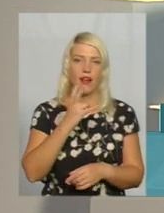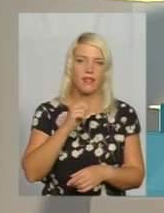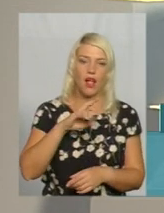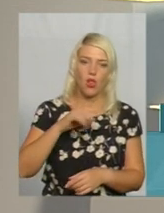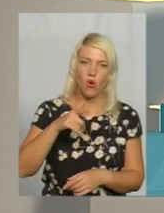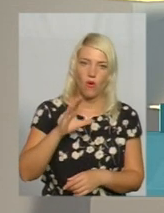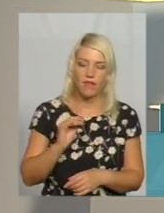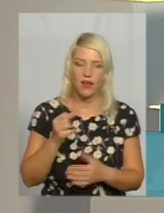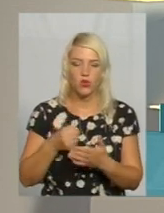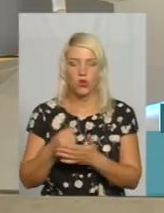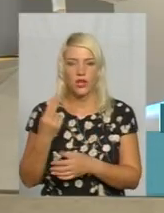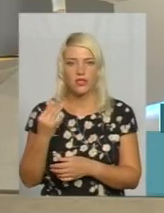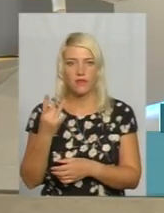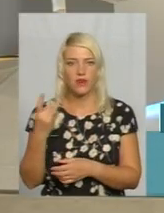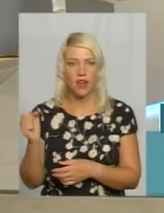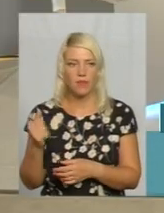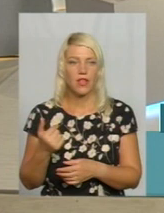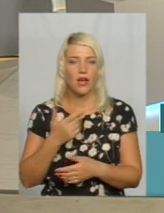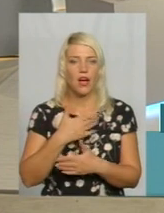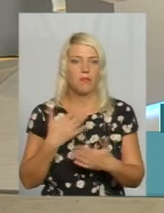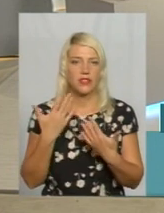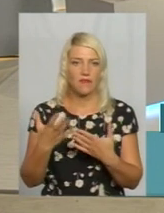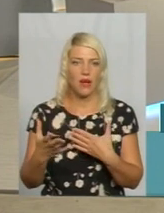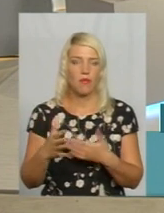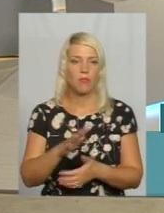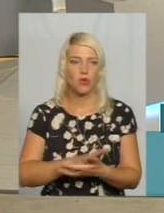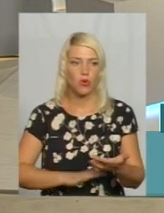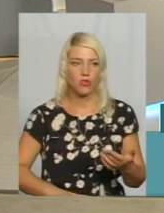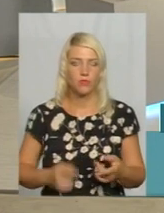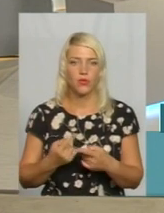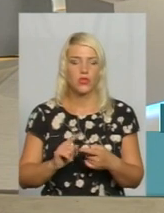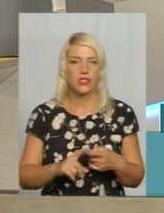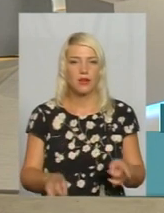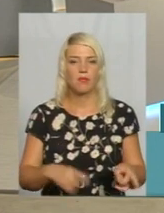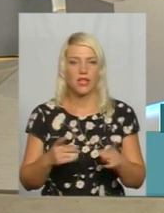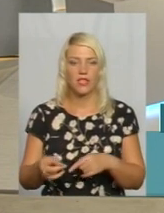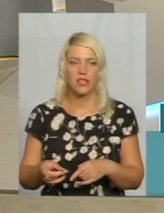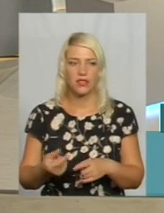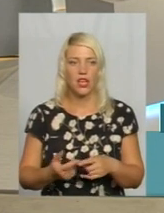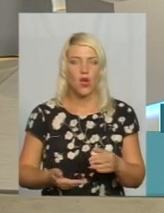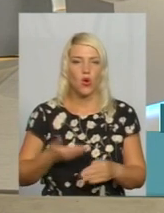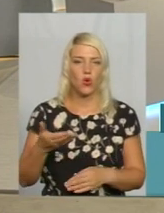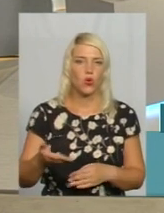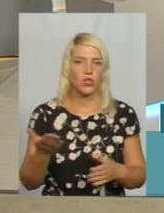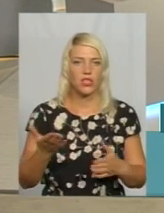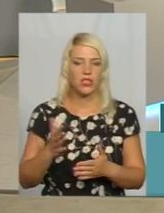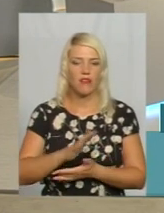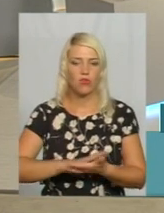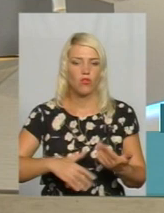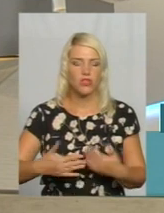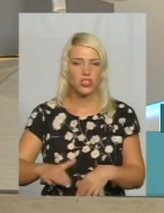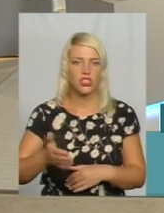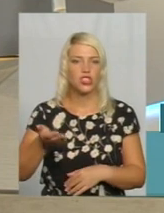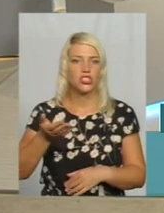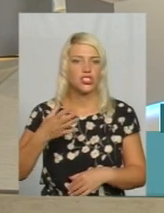до цифри. А ми з вами продовжимо. Оцей перехід, крок якого давно всі чекали, але